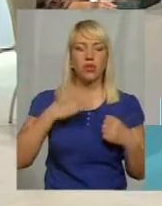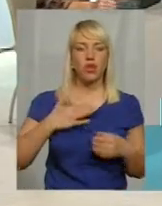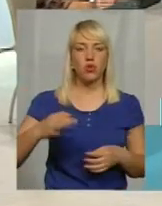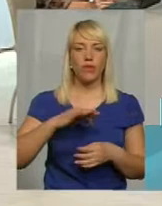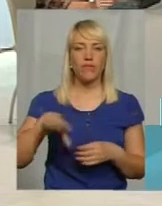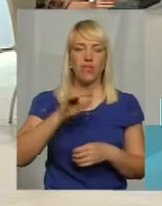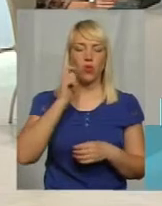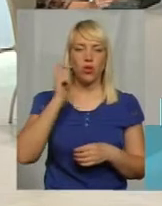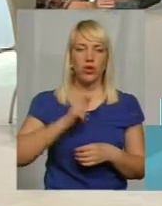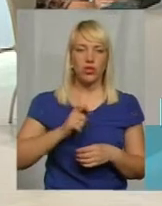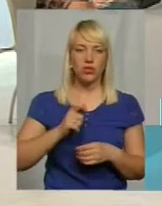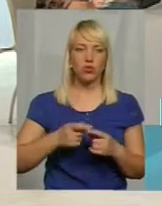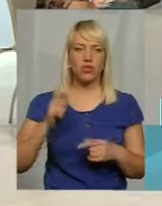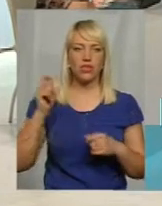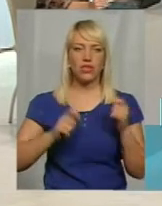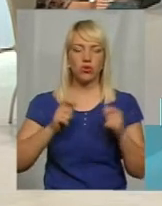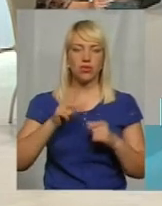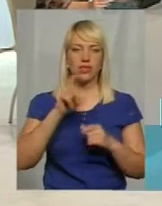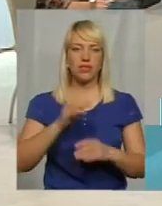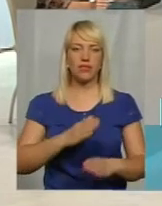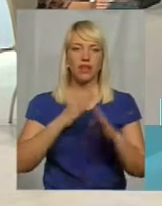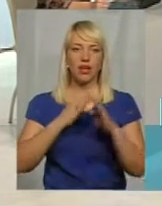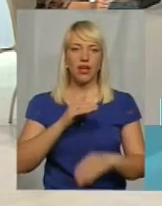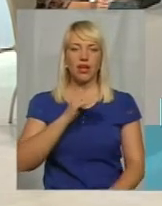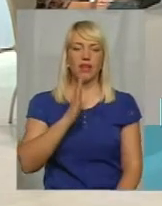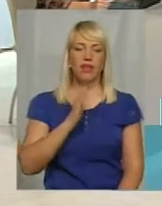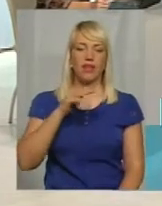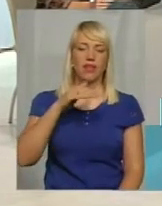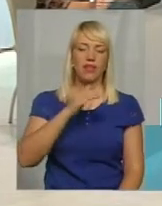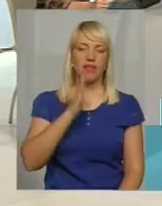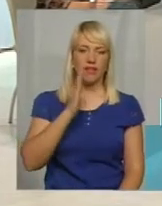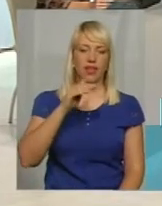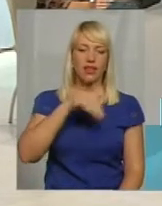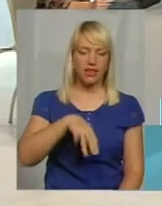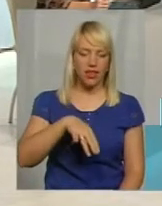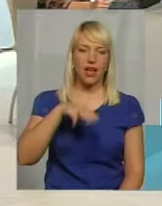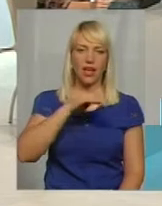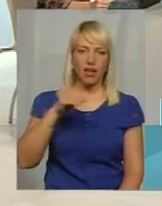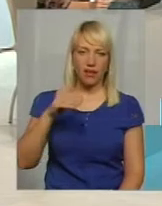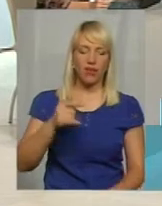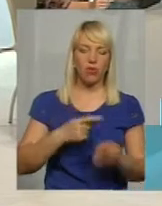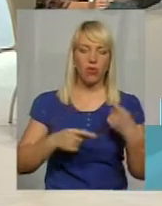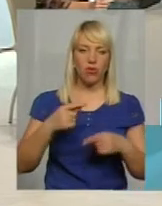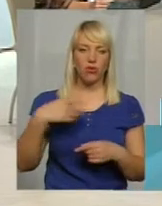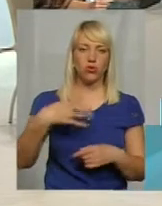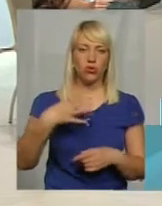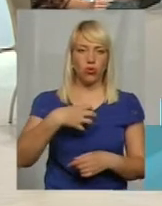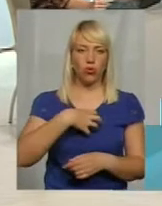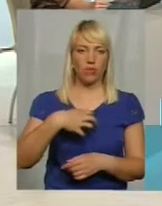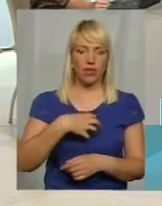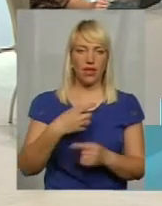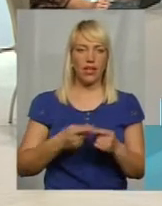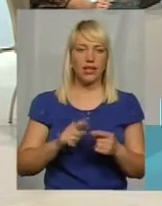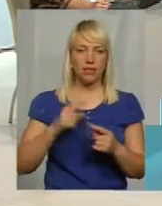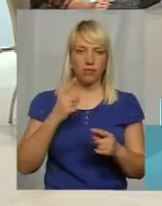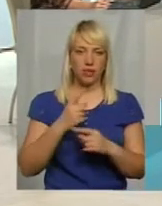всеукраїнського фестивалю Тхеквандо ВТФ повернулися із майже чотирма десятками медалей. Пане Сергію, це